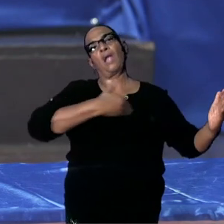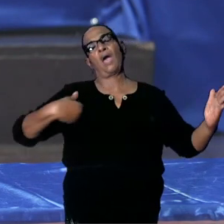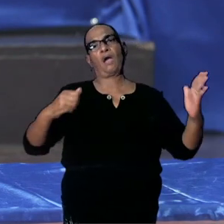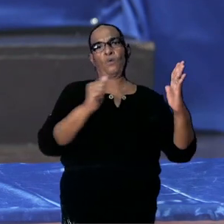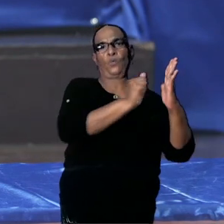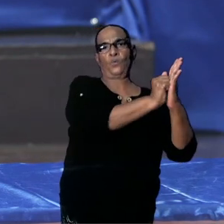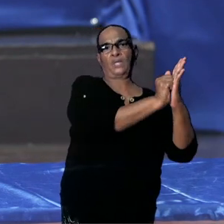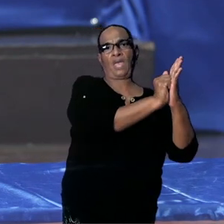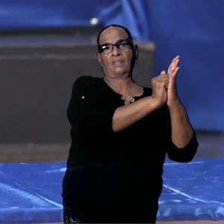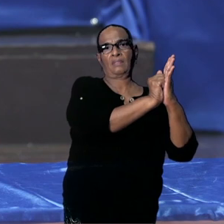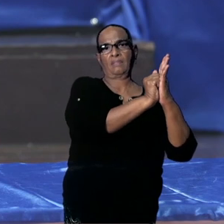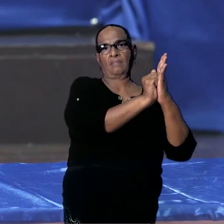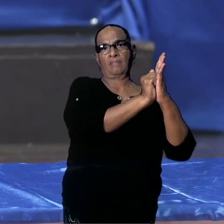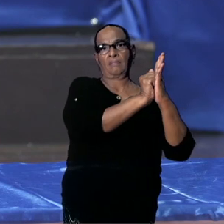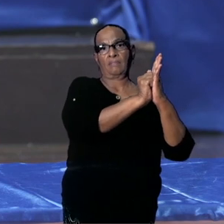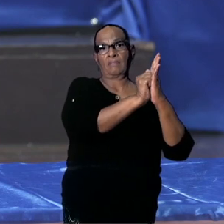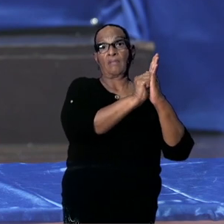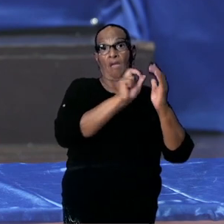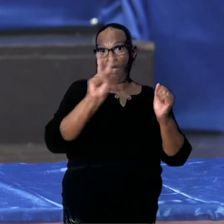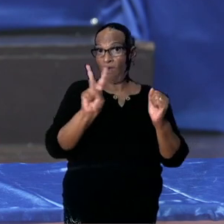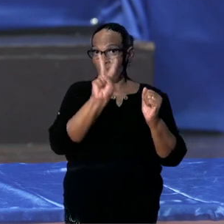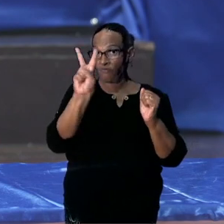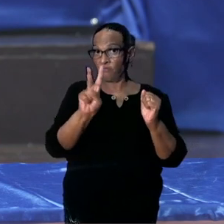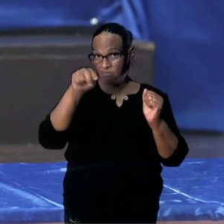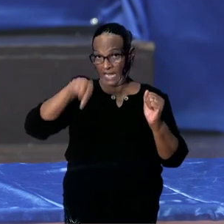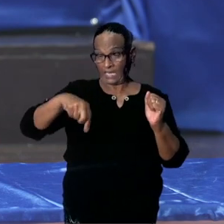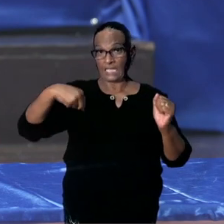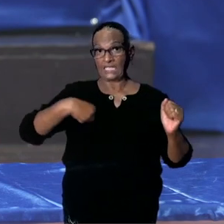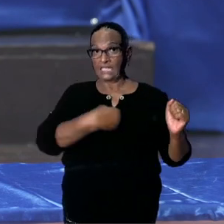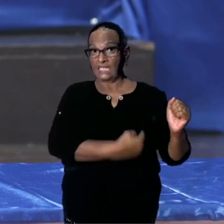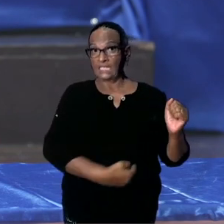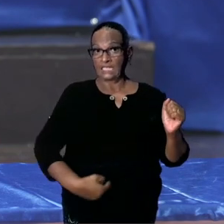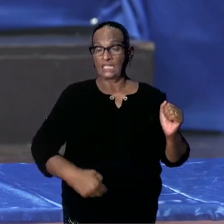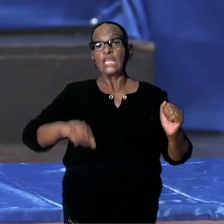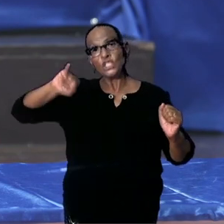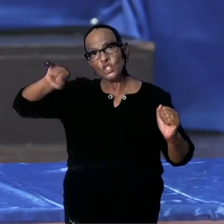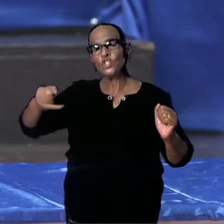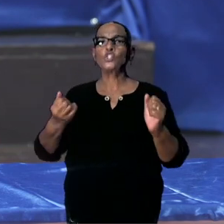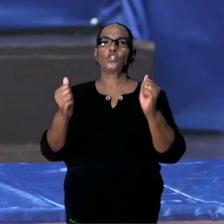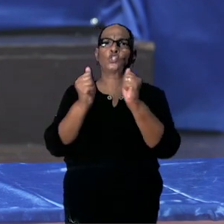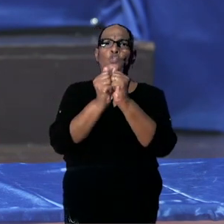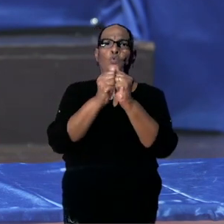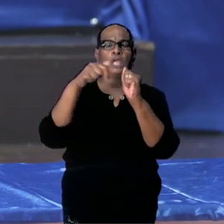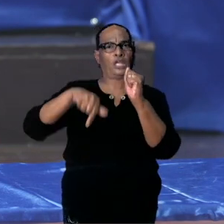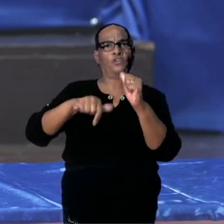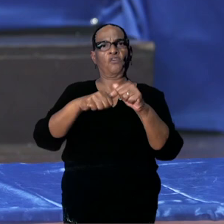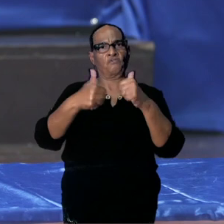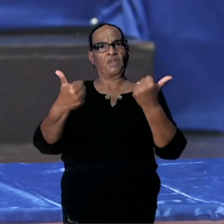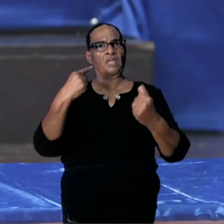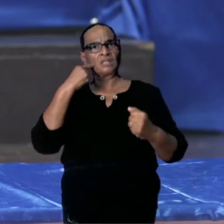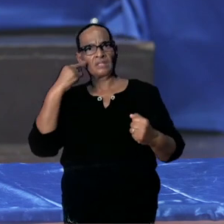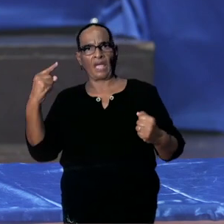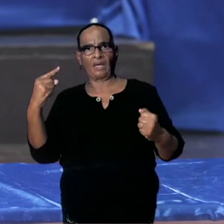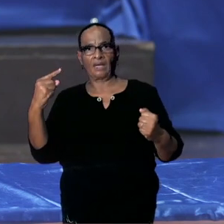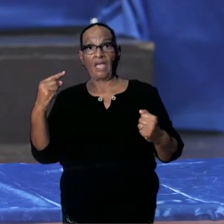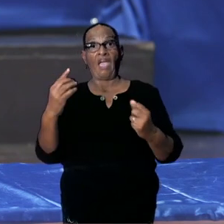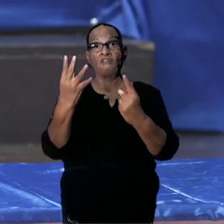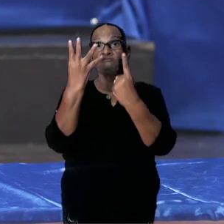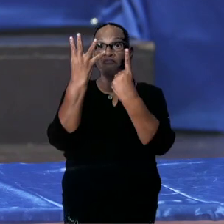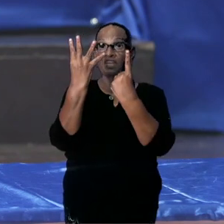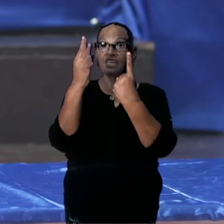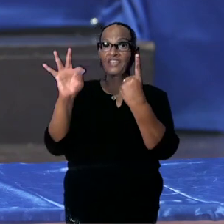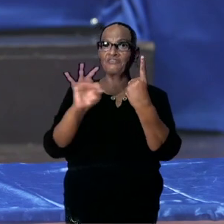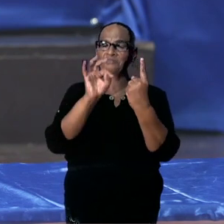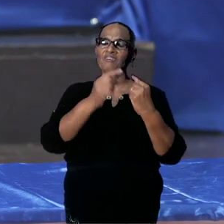aanstaande vrijdag een nationale vrijdag, het Chinese nieuwjaar, en we hebben 14 februari Valentijnsdag.